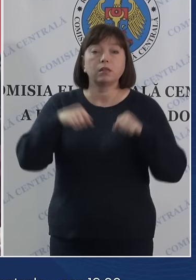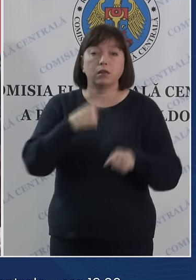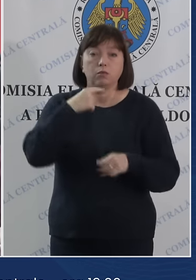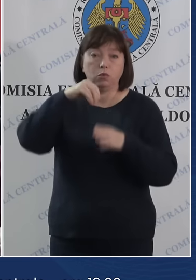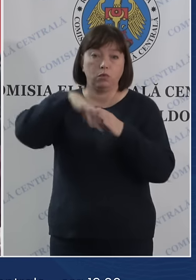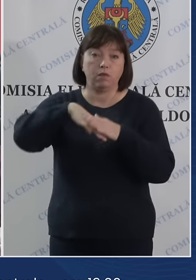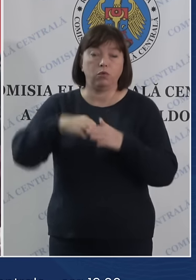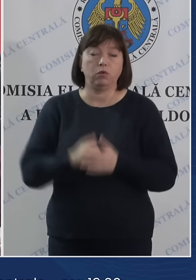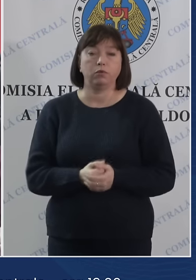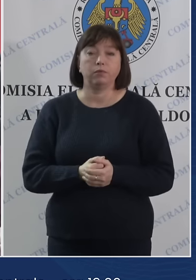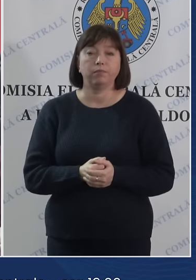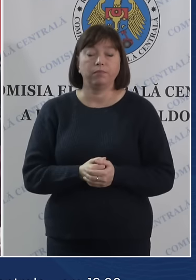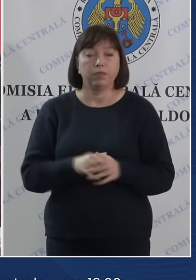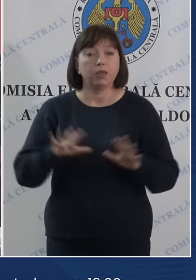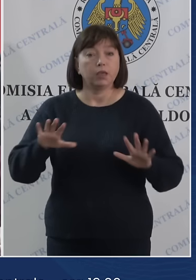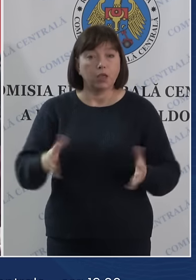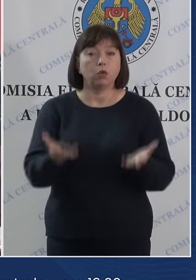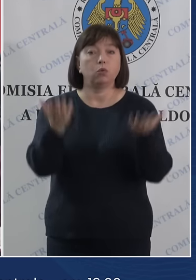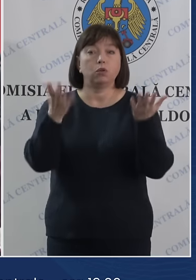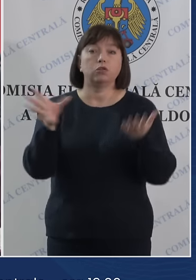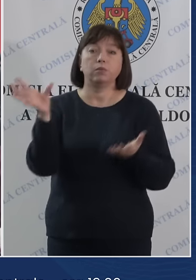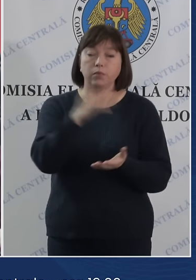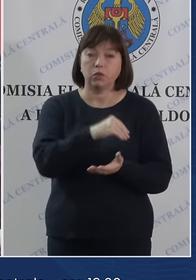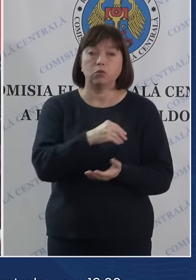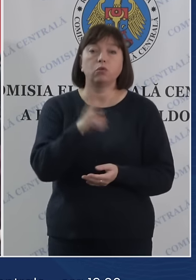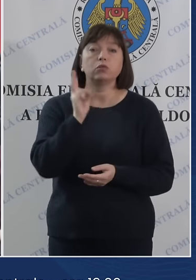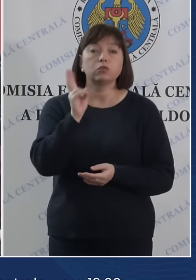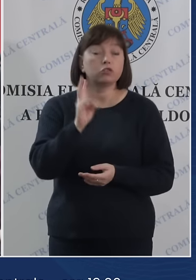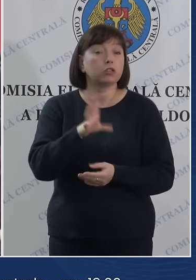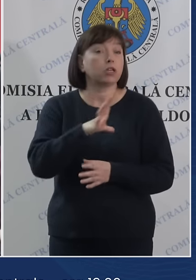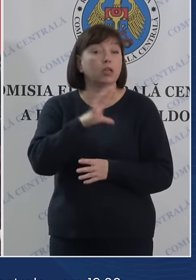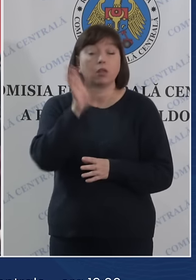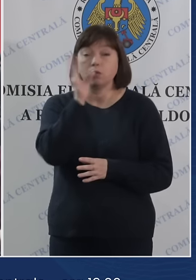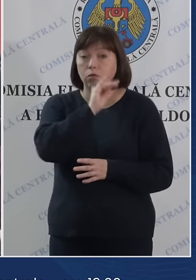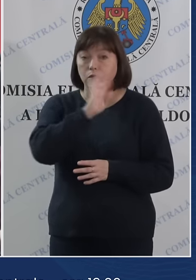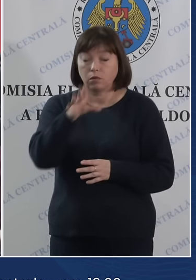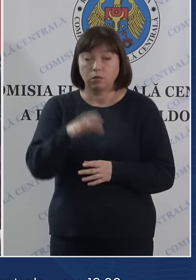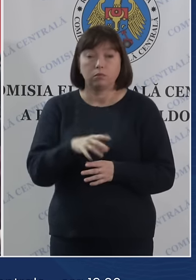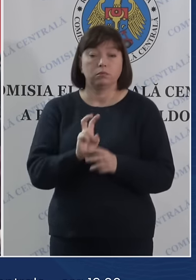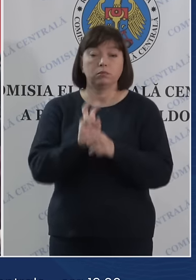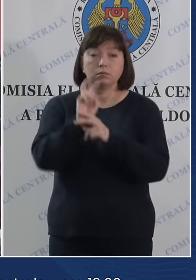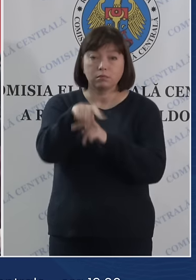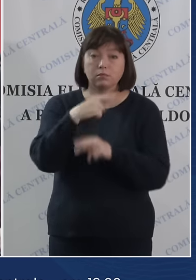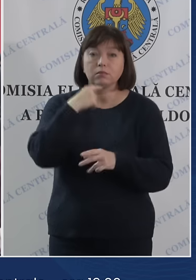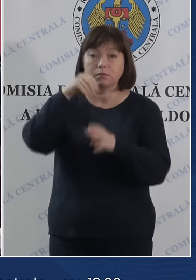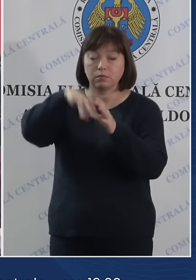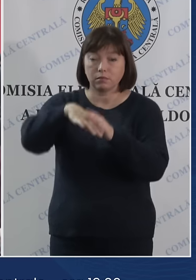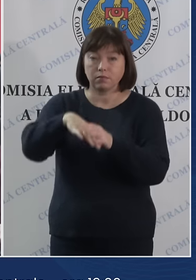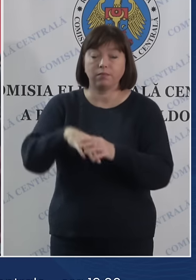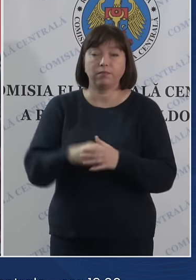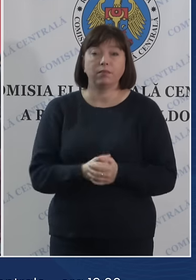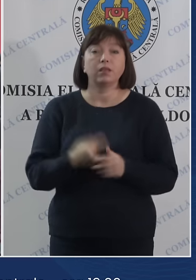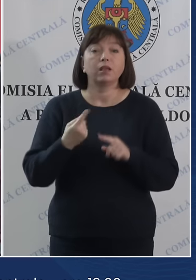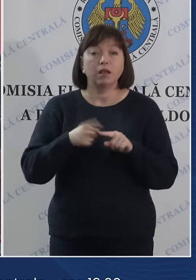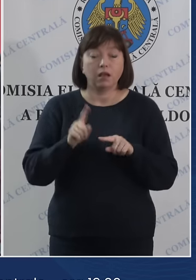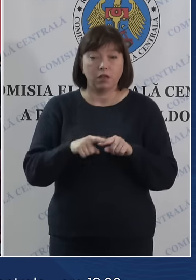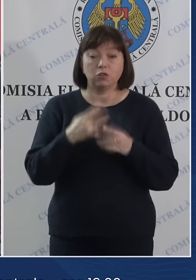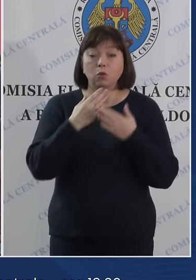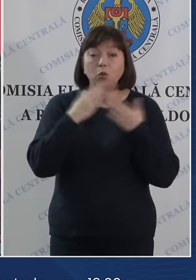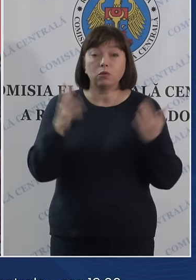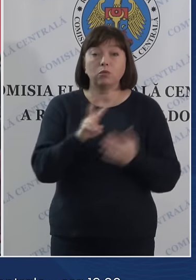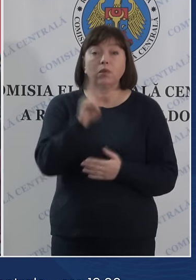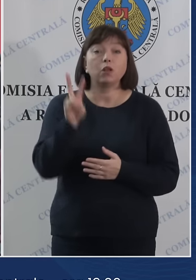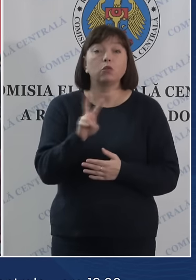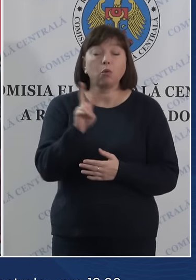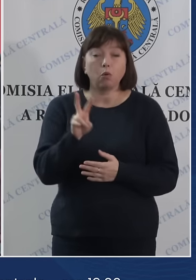la vot. Îi încurajăm pe toți cei care încă nu au ajuns la secția de votare aceste două ultime